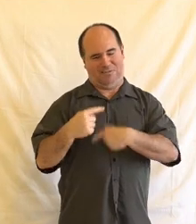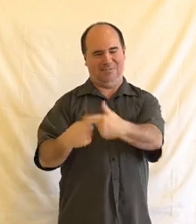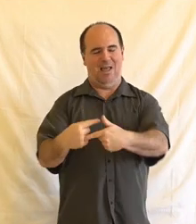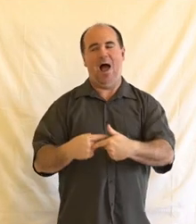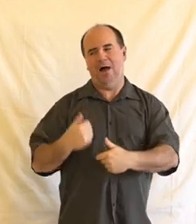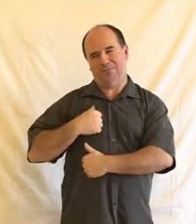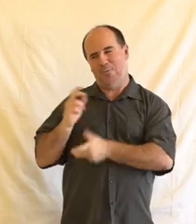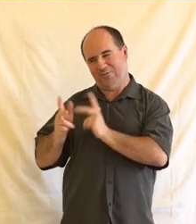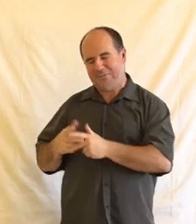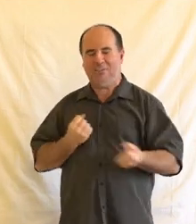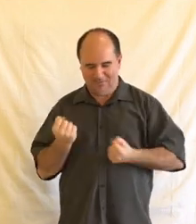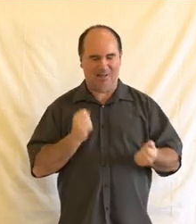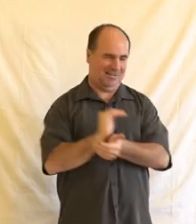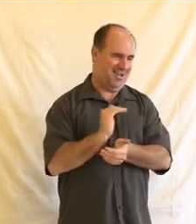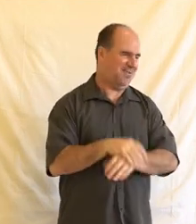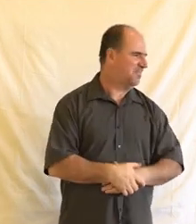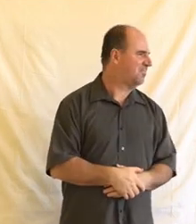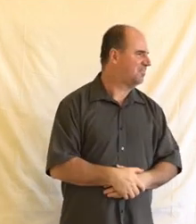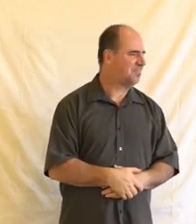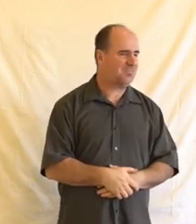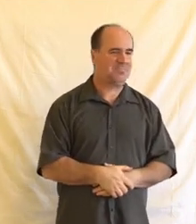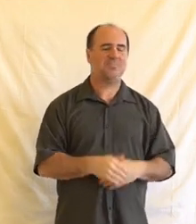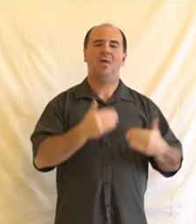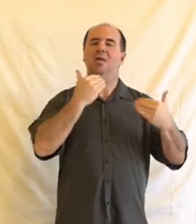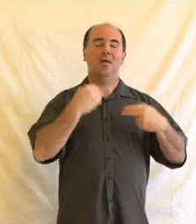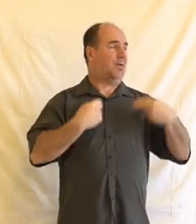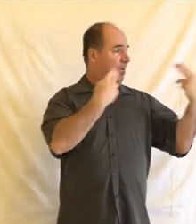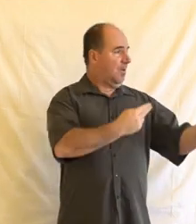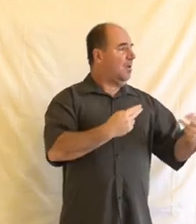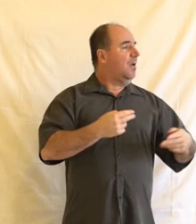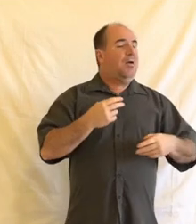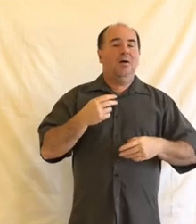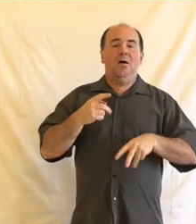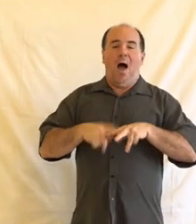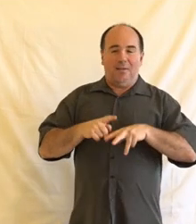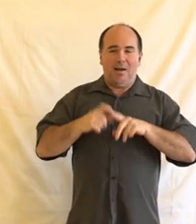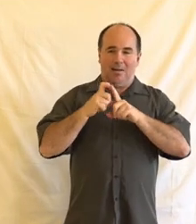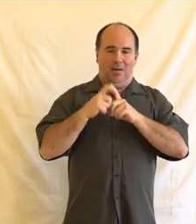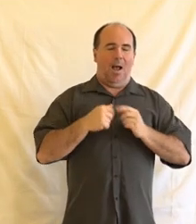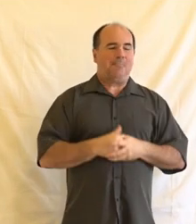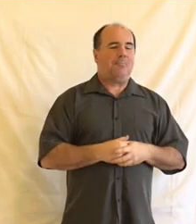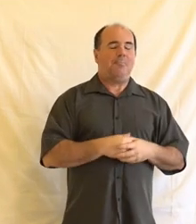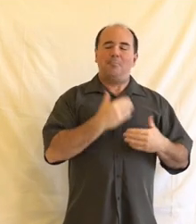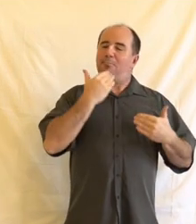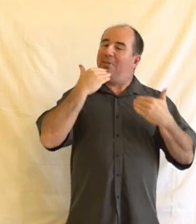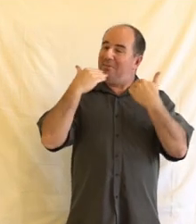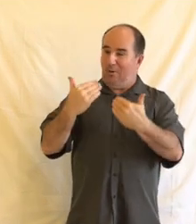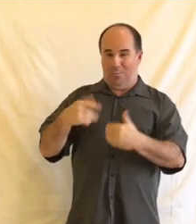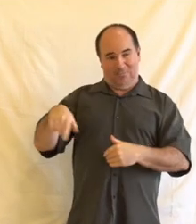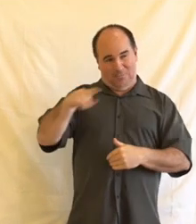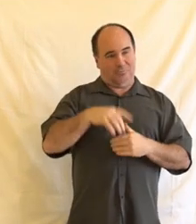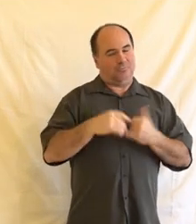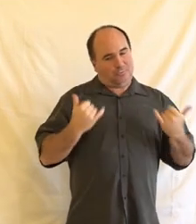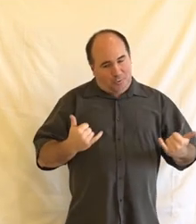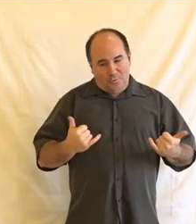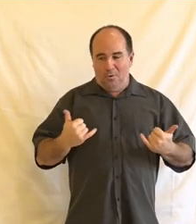zvládají to perfektně. Tak já děkuji moc, toto byl takový výkop různých pohledů z praxe i více z té